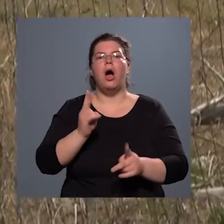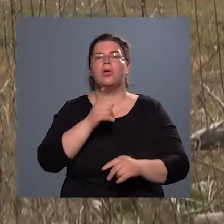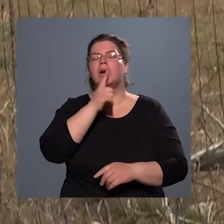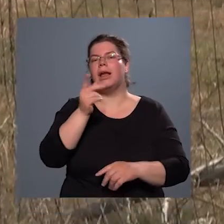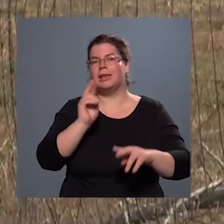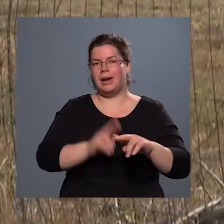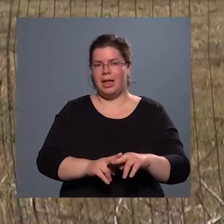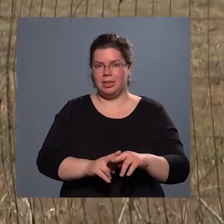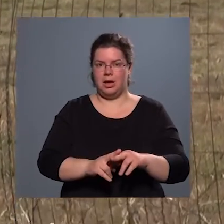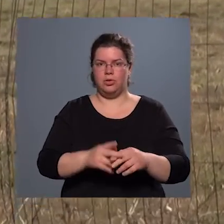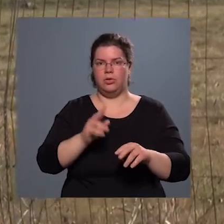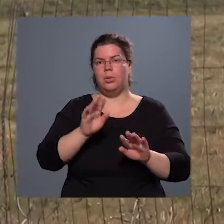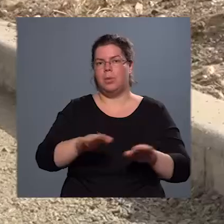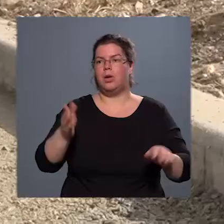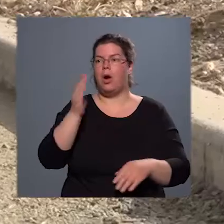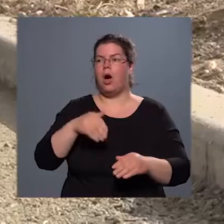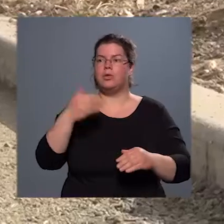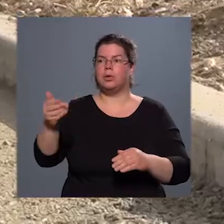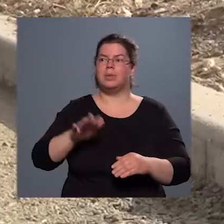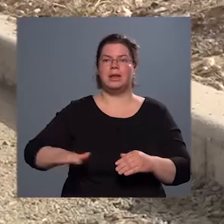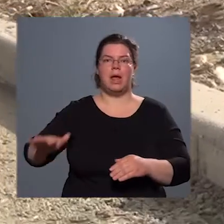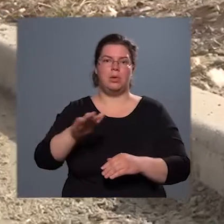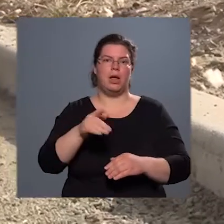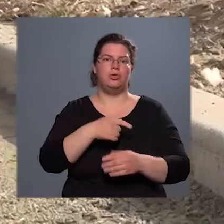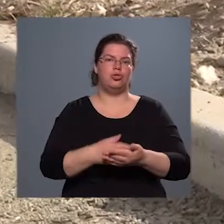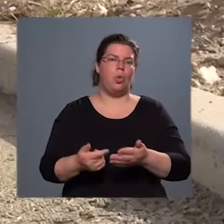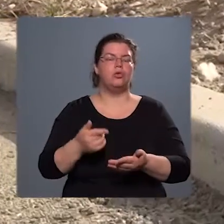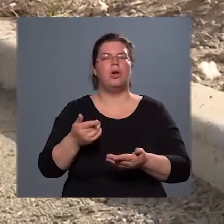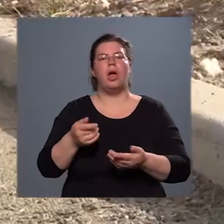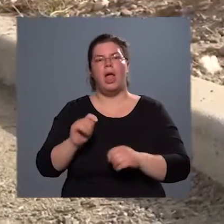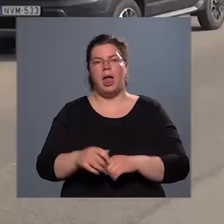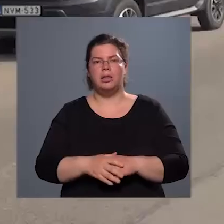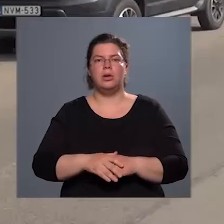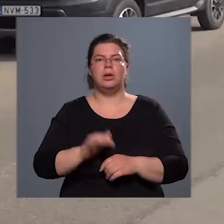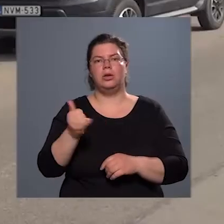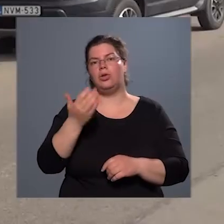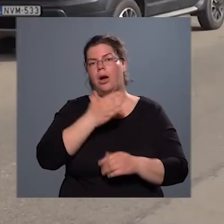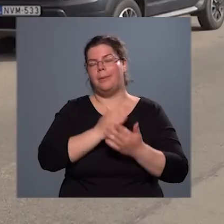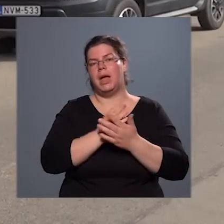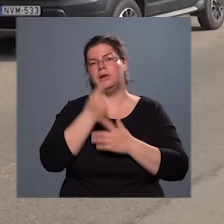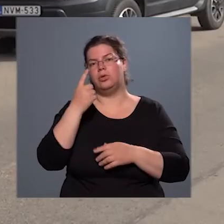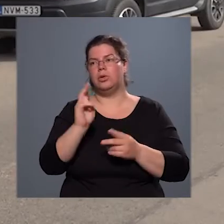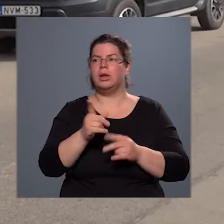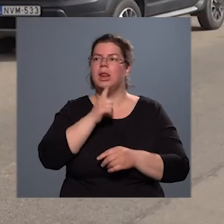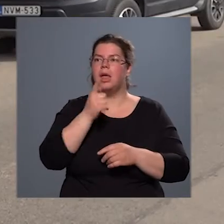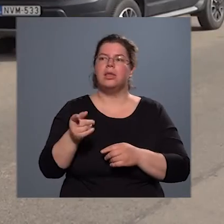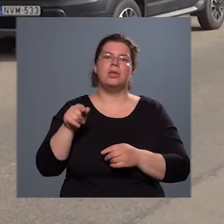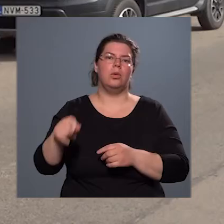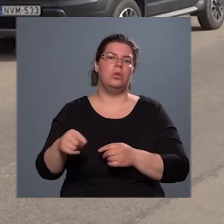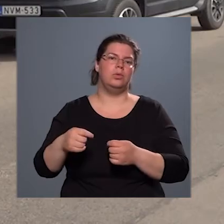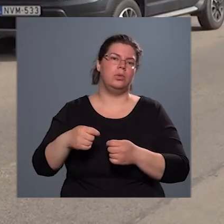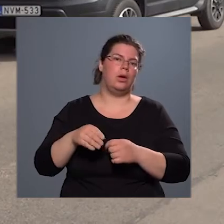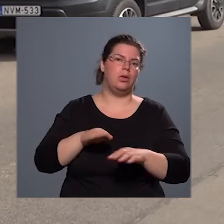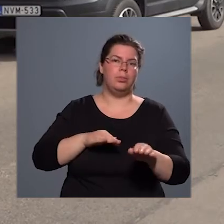hogyha eldől a szomszédterület sorsra, esetleg már tudjuk, hogy hol lesznek a kibehajtók ott és az építési forgalom bejáratai,